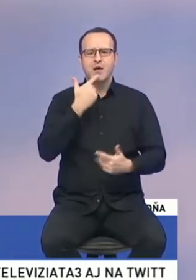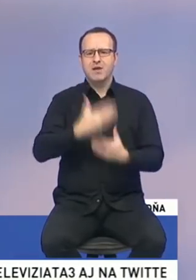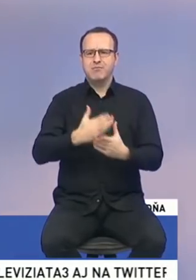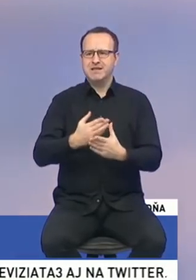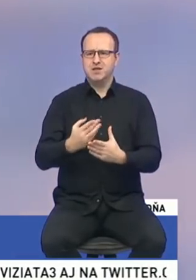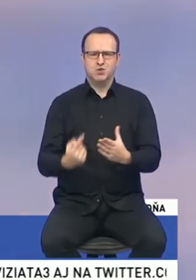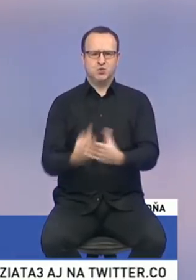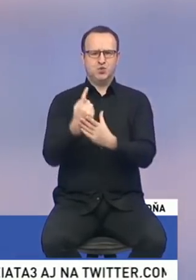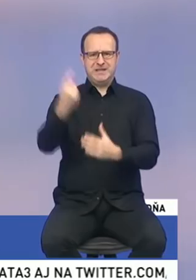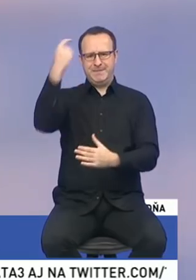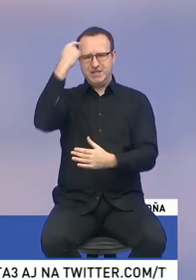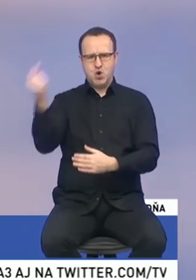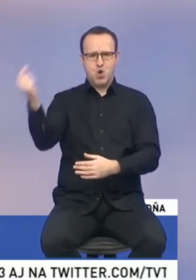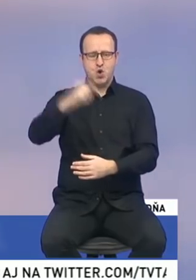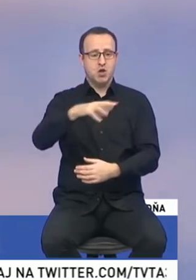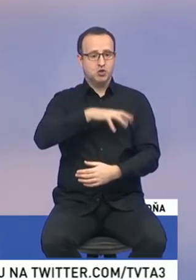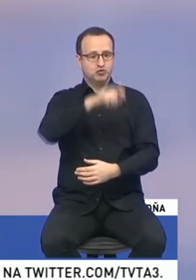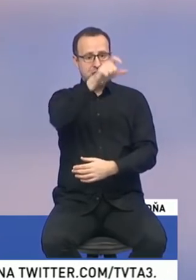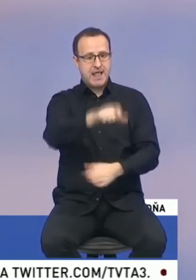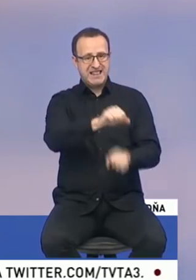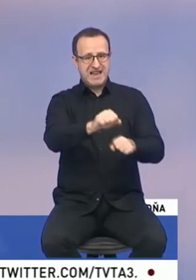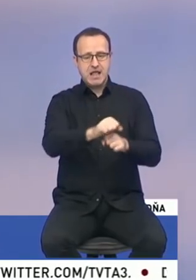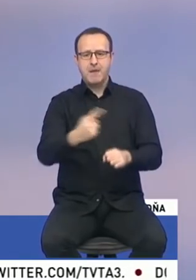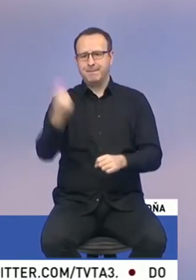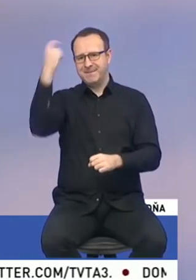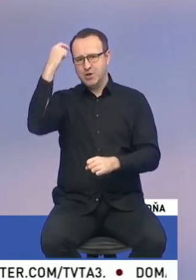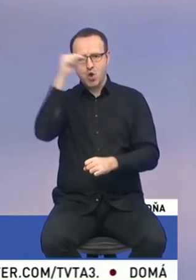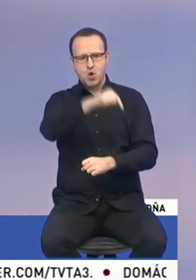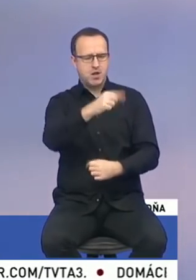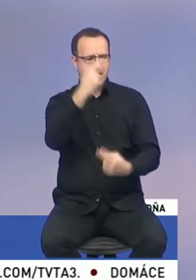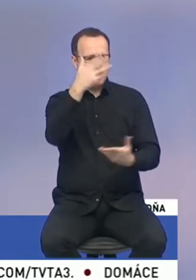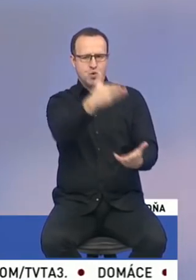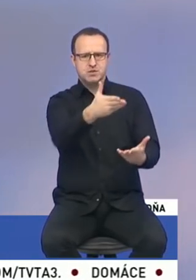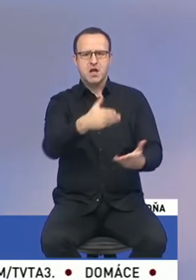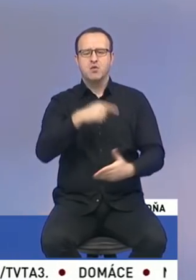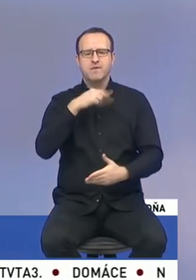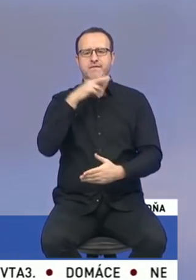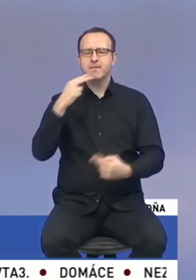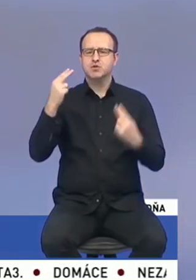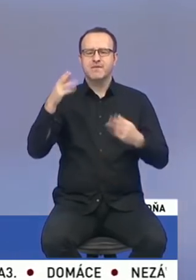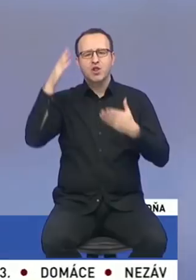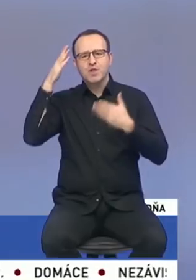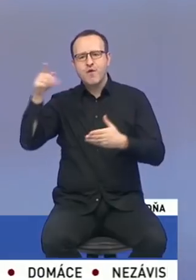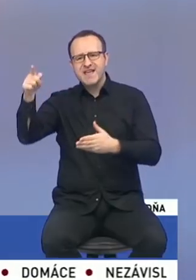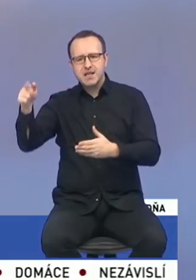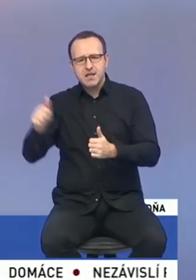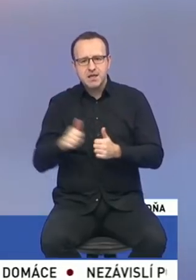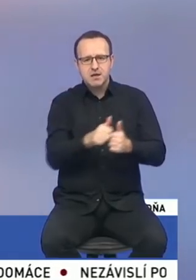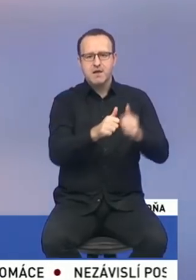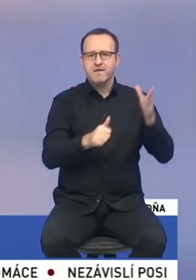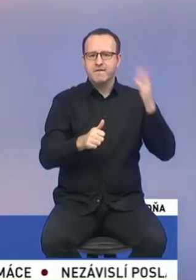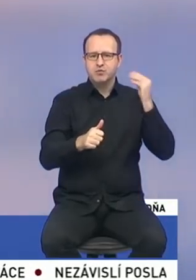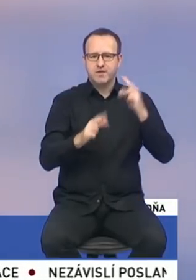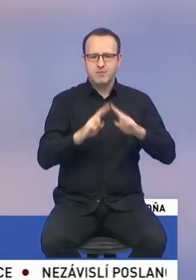nejaký psycholog, ktorý tú ženu, ktorá je týraná, ani nepozná. Je toto aj veľmi ocenované, že tento dôverník pri tomto výsluchu môže byť.